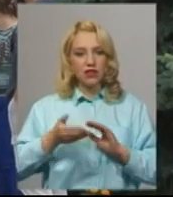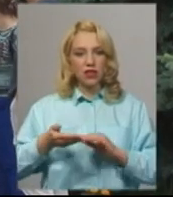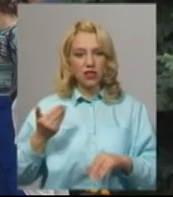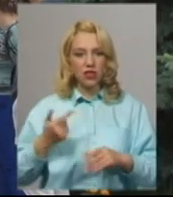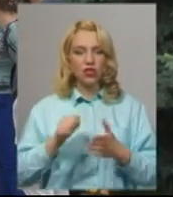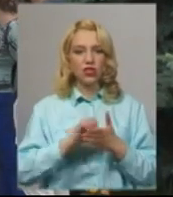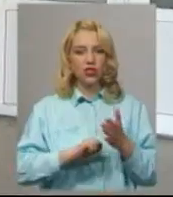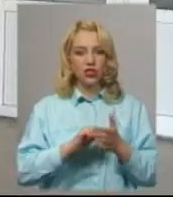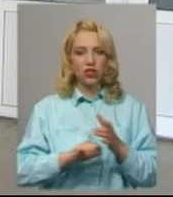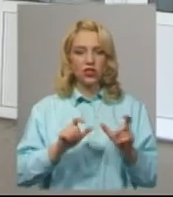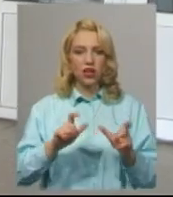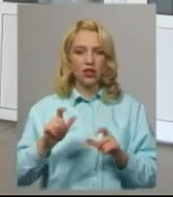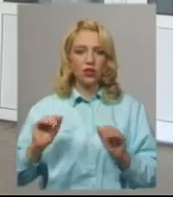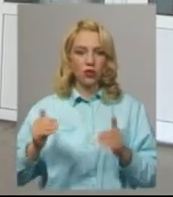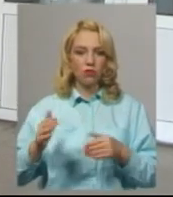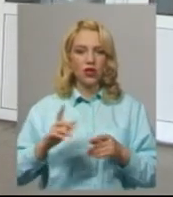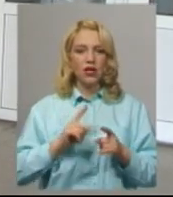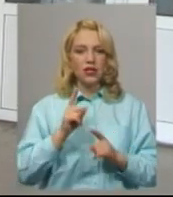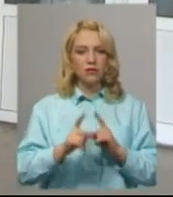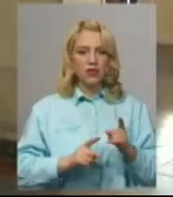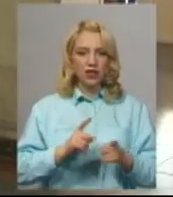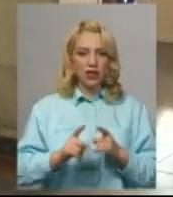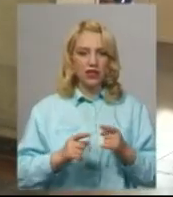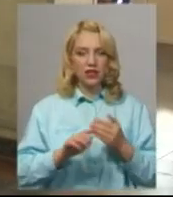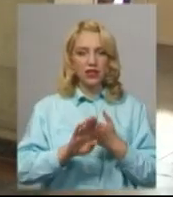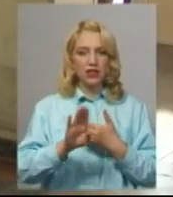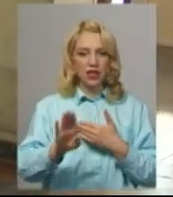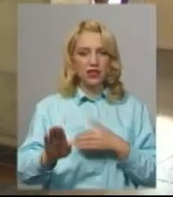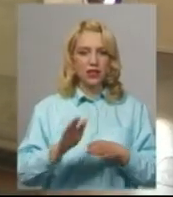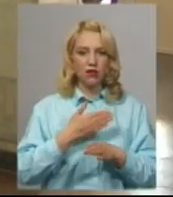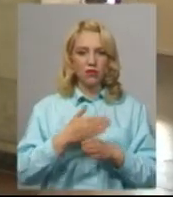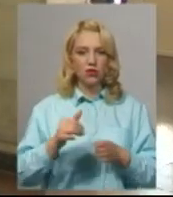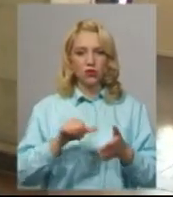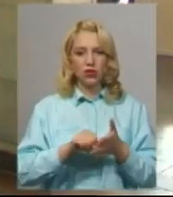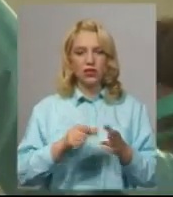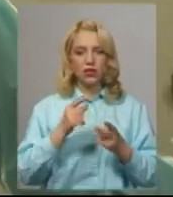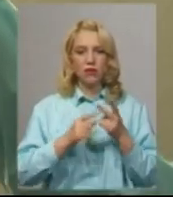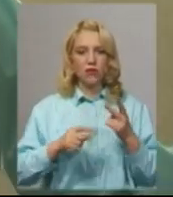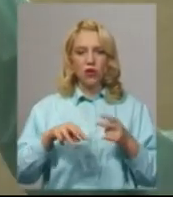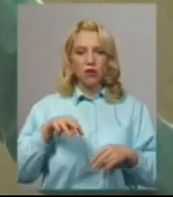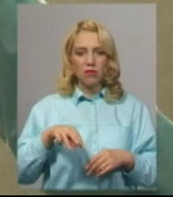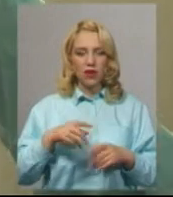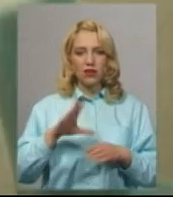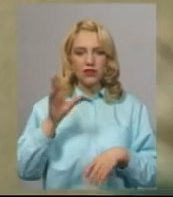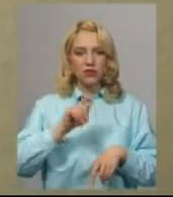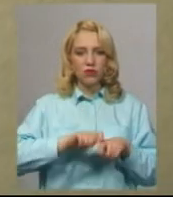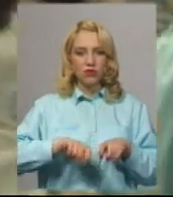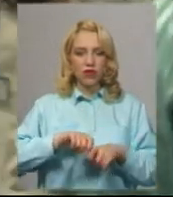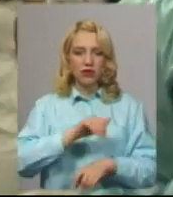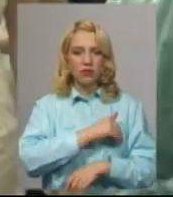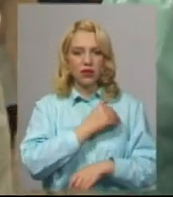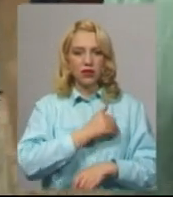карантинні обмеження змінились організаційні моменти. Дистанція між учасниками – півтори метри, усі в масках, в учасників вимірюють температуру.